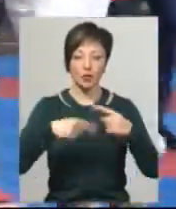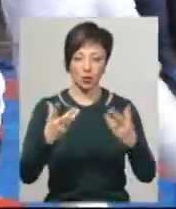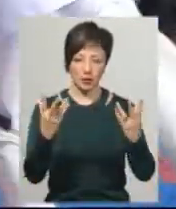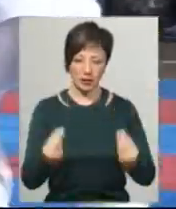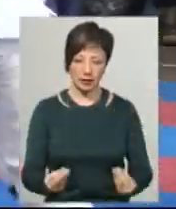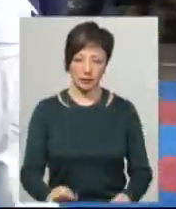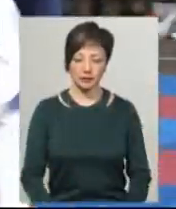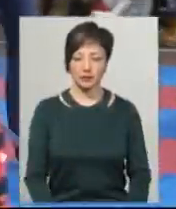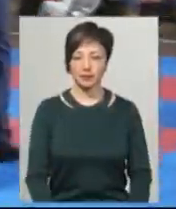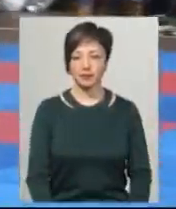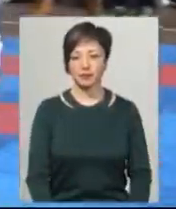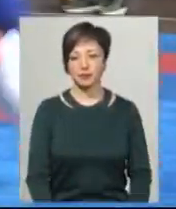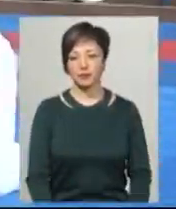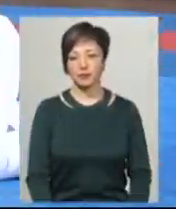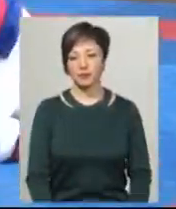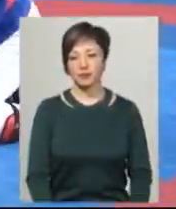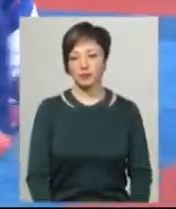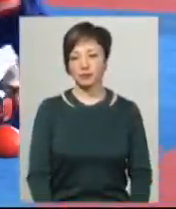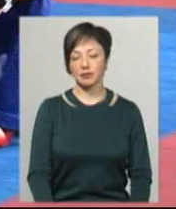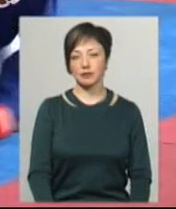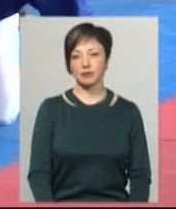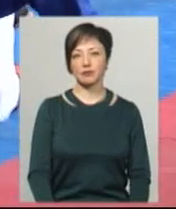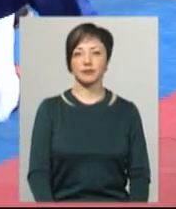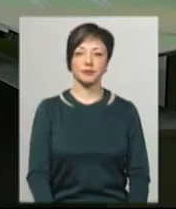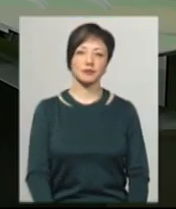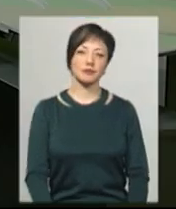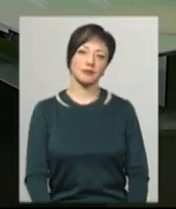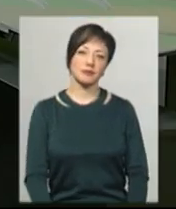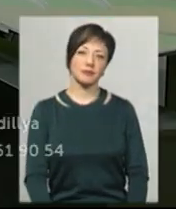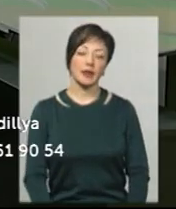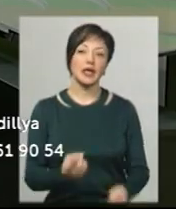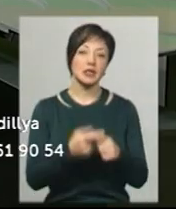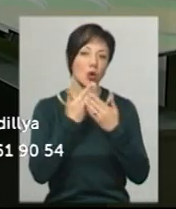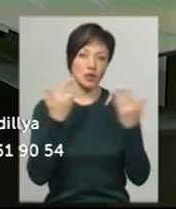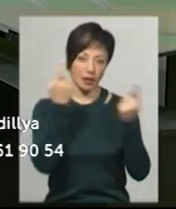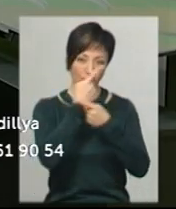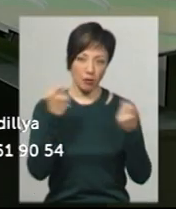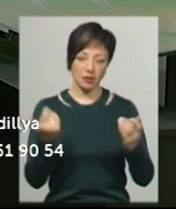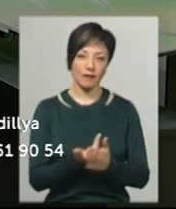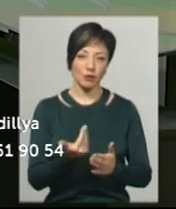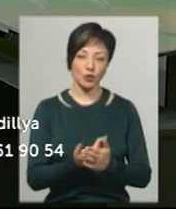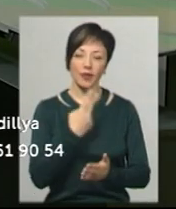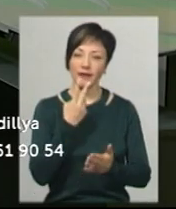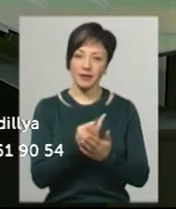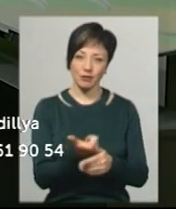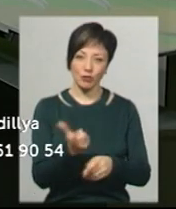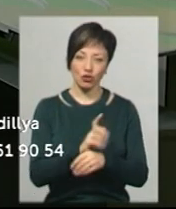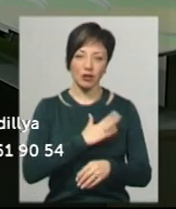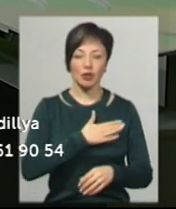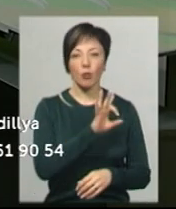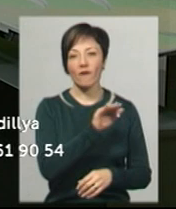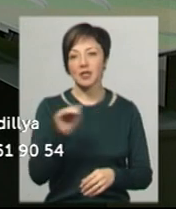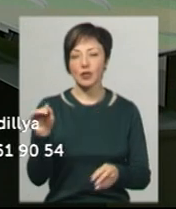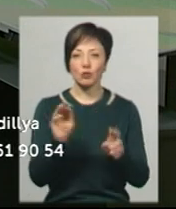Світлана Поробок, Дем'ян Сегольник. Новини на Суспільному. Хмельницький. Це остання інформація цього випуску. Дивіться більше на нашому